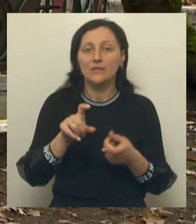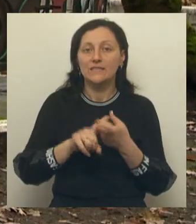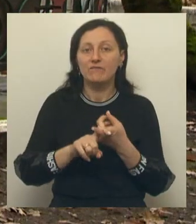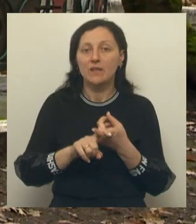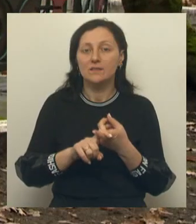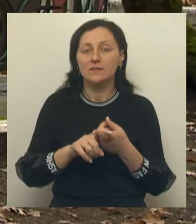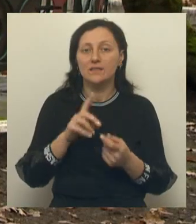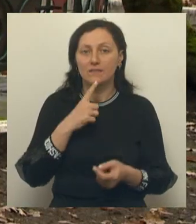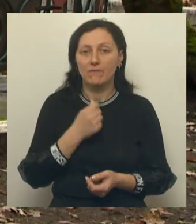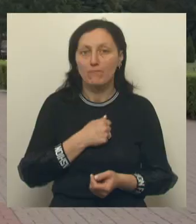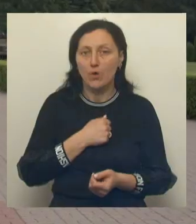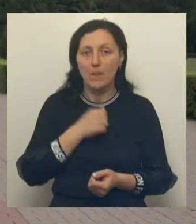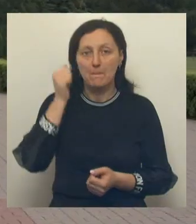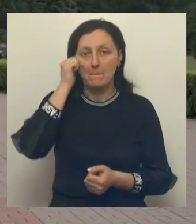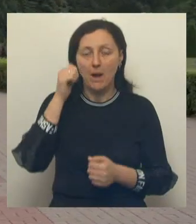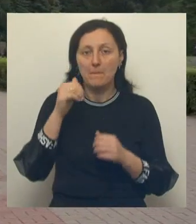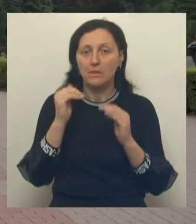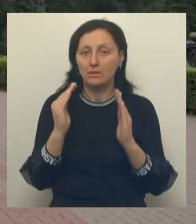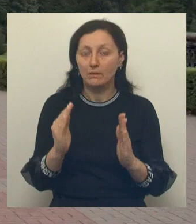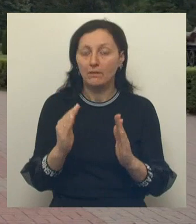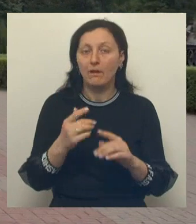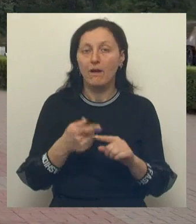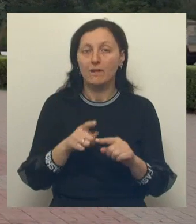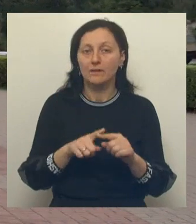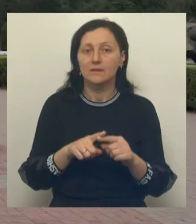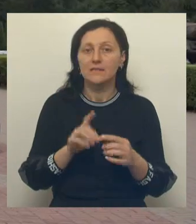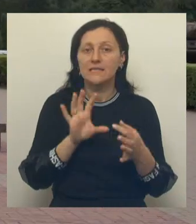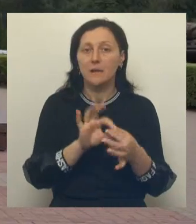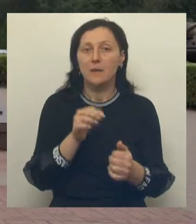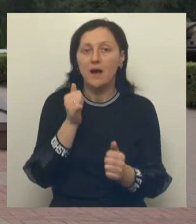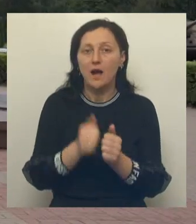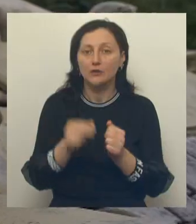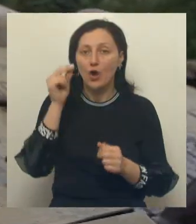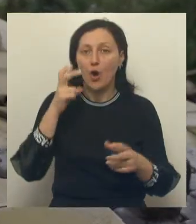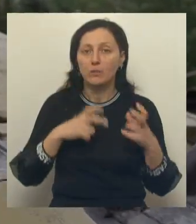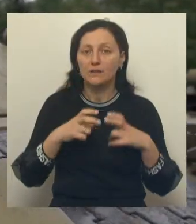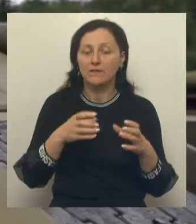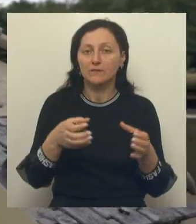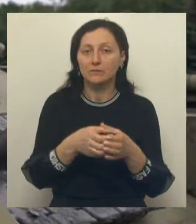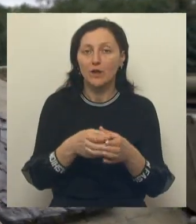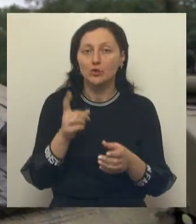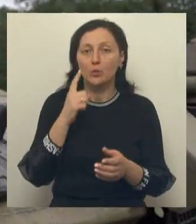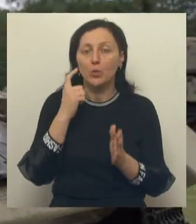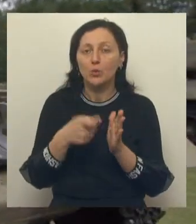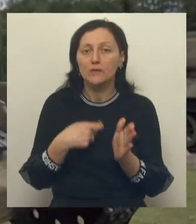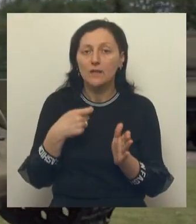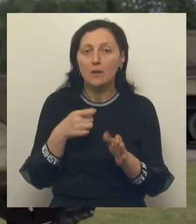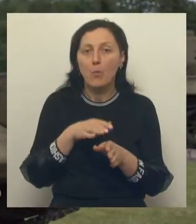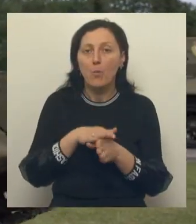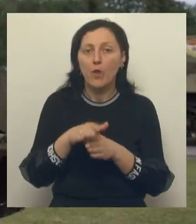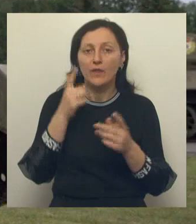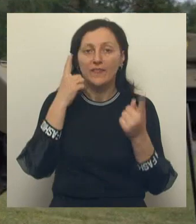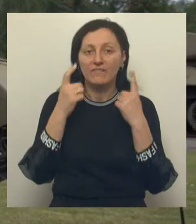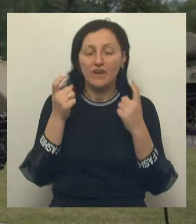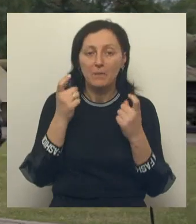доблестью советских воинов, закрепили за образовательными организациями. А чтобы узнать полную информацию о мемориале, историческом